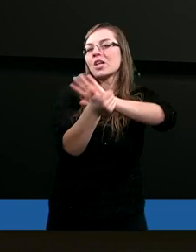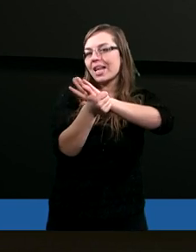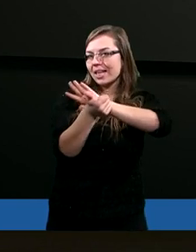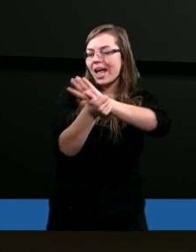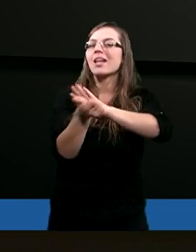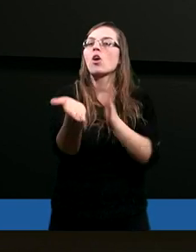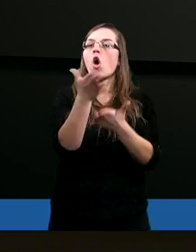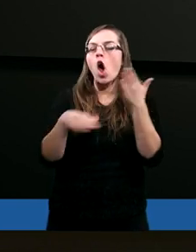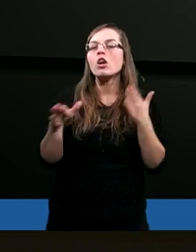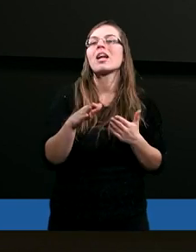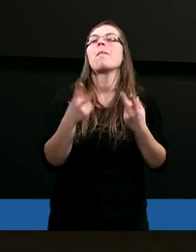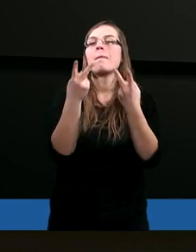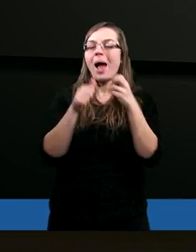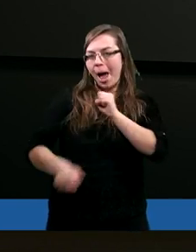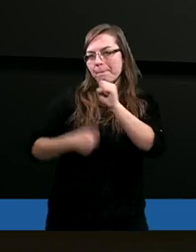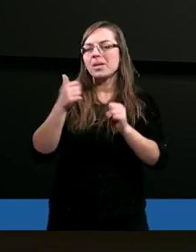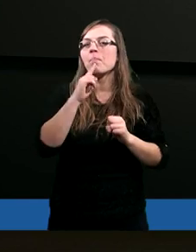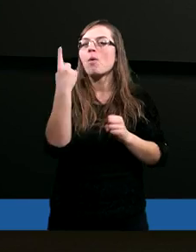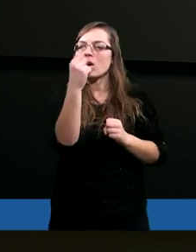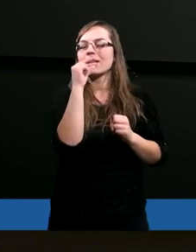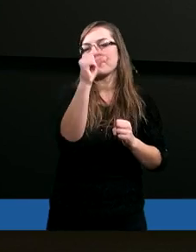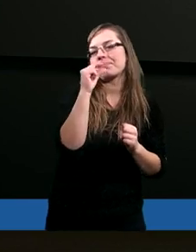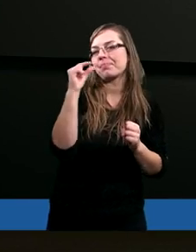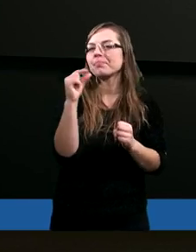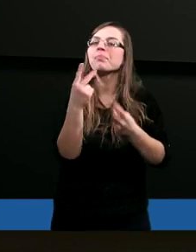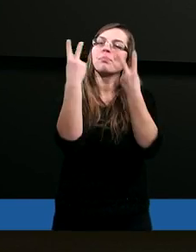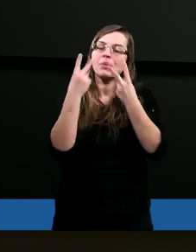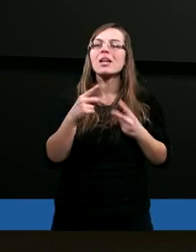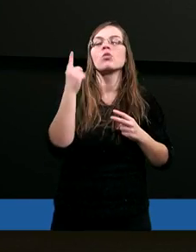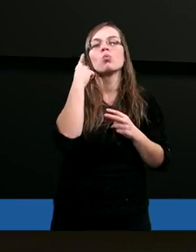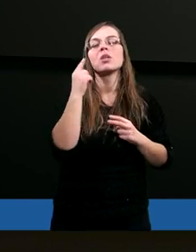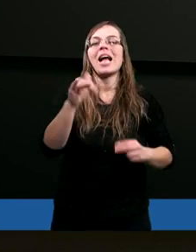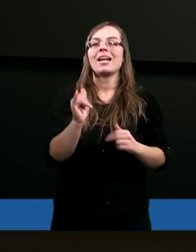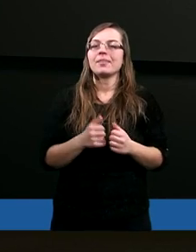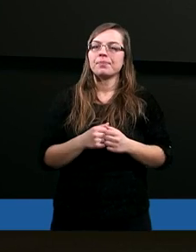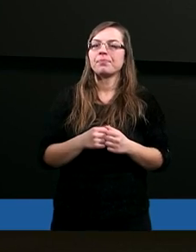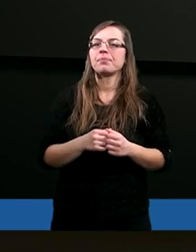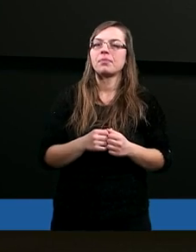rozdziału, abyśmy po jednym tekście tylko usłyszeli.